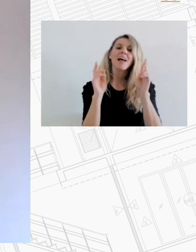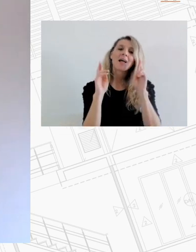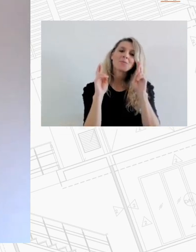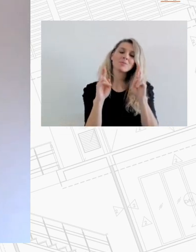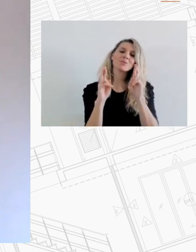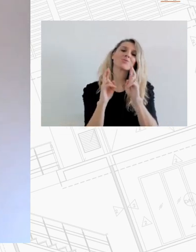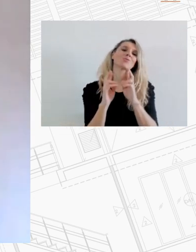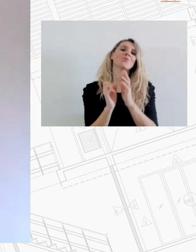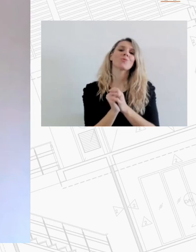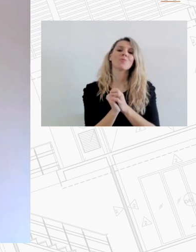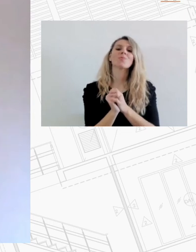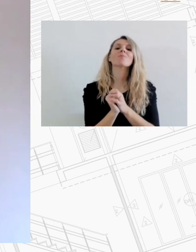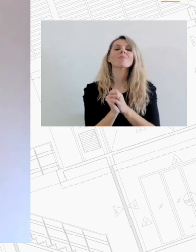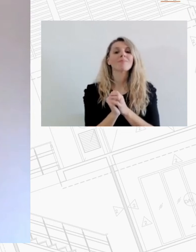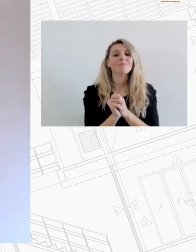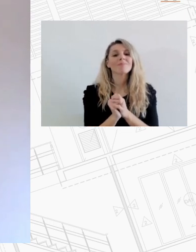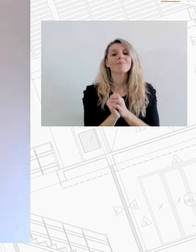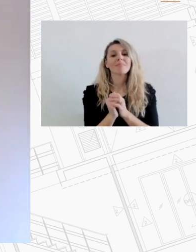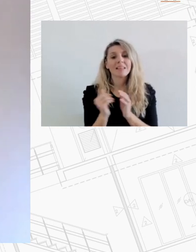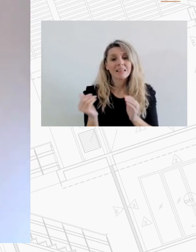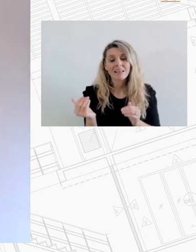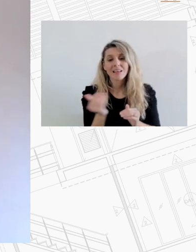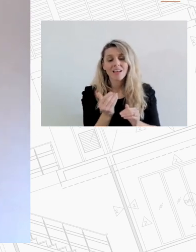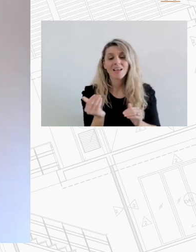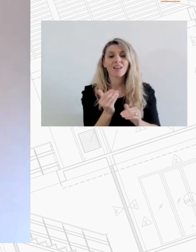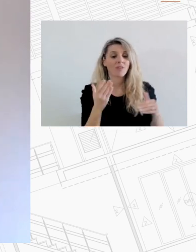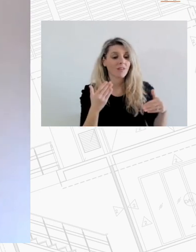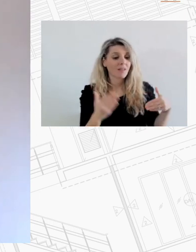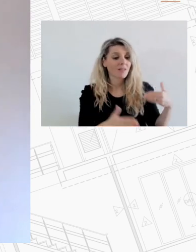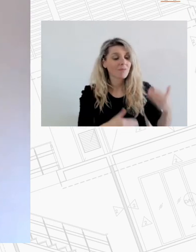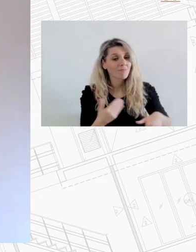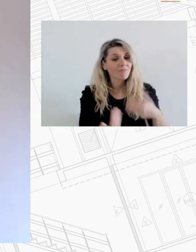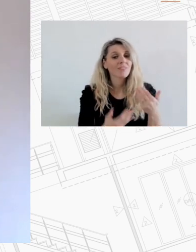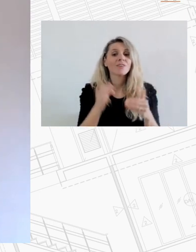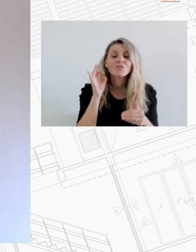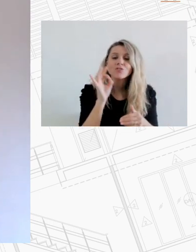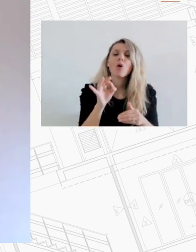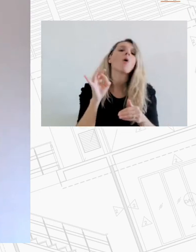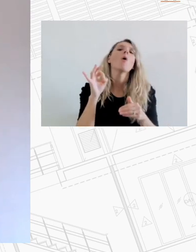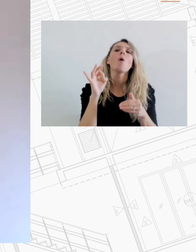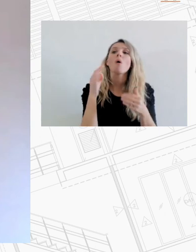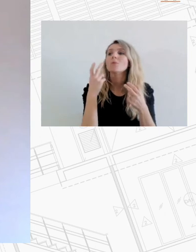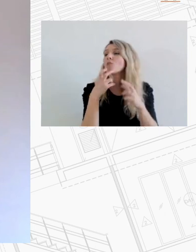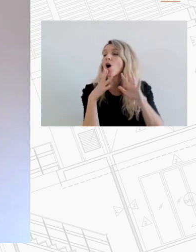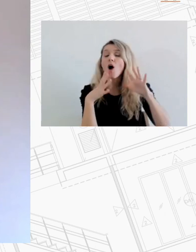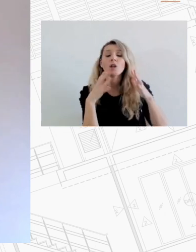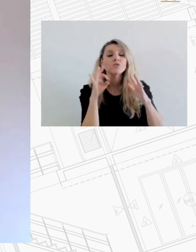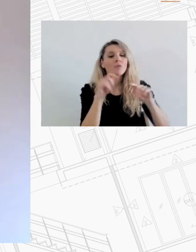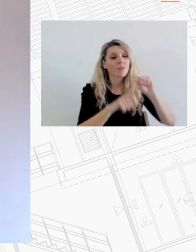βρεθούν γρήγορα τα χαριστικά εκείνα τα οποία θα συγκροτήσουν μια συνεκτική πολιτική γύρω από την κοινωνική κατοικία